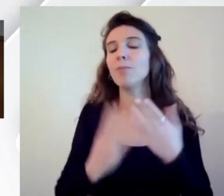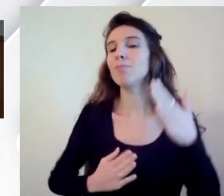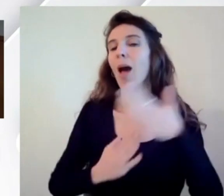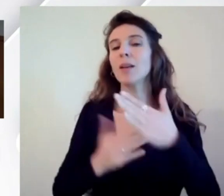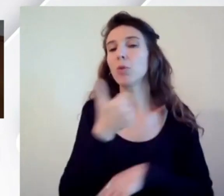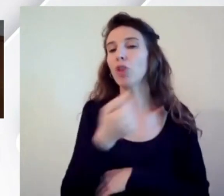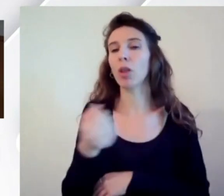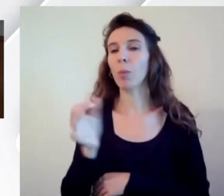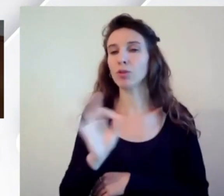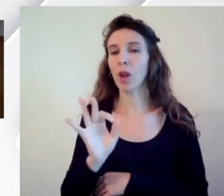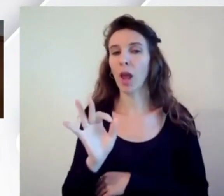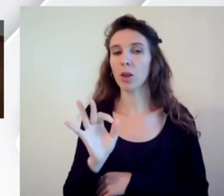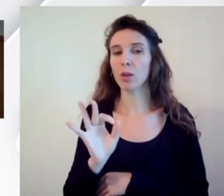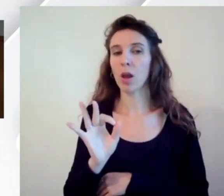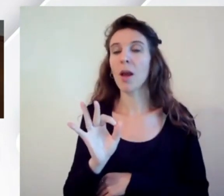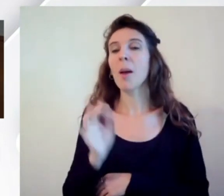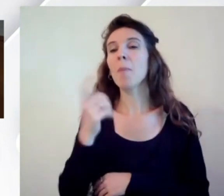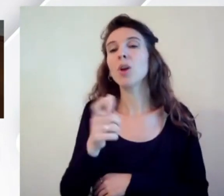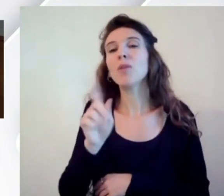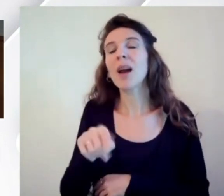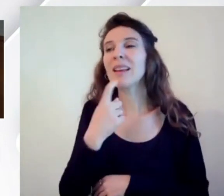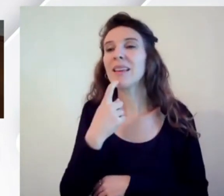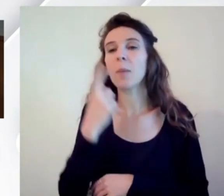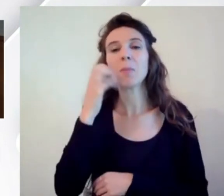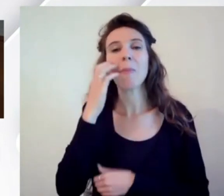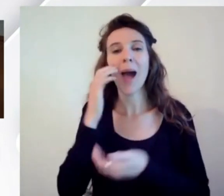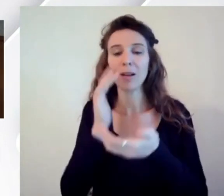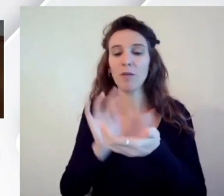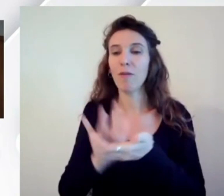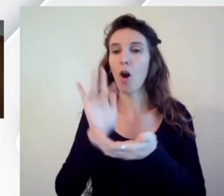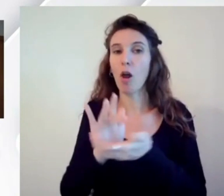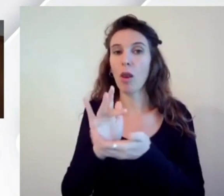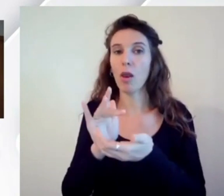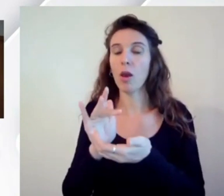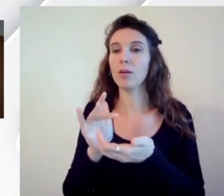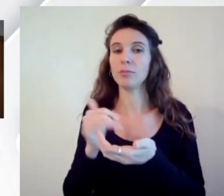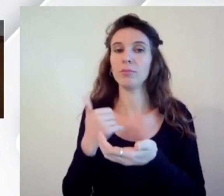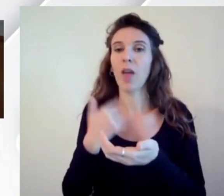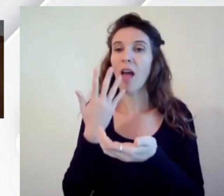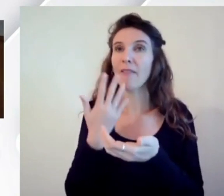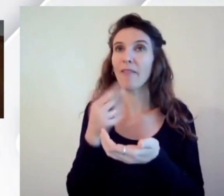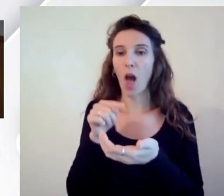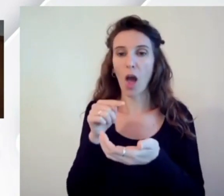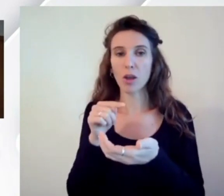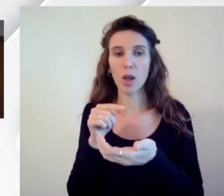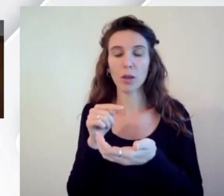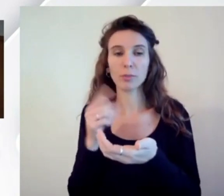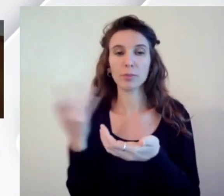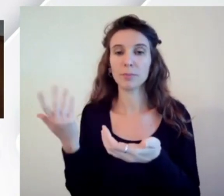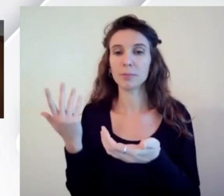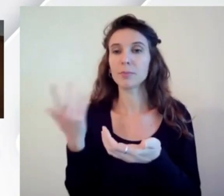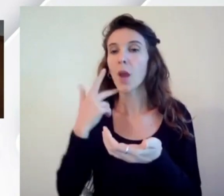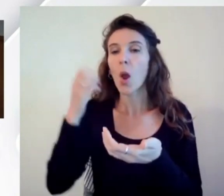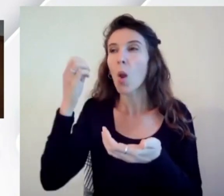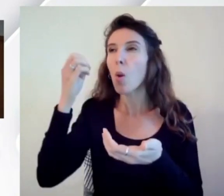perché anche chi può accedere da uno smartphone in posizione in una situazione di luce